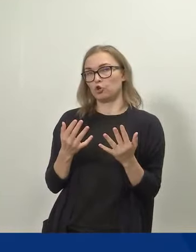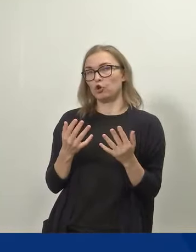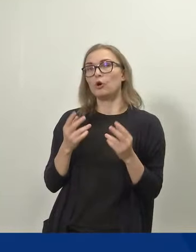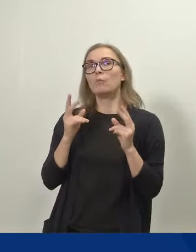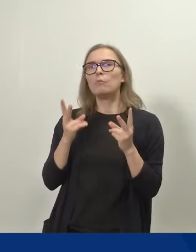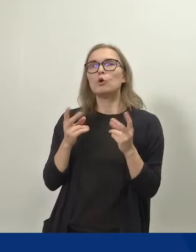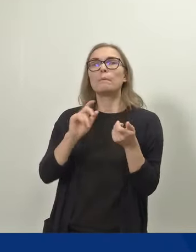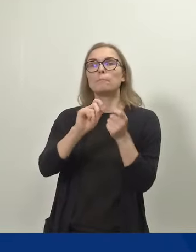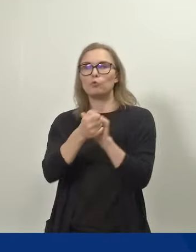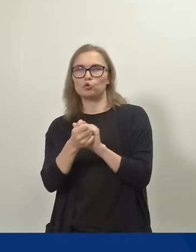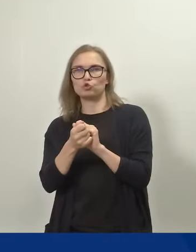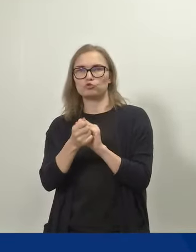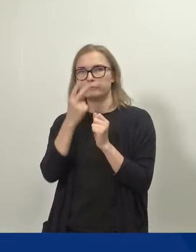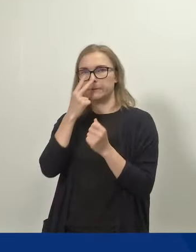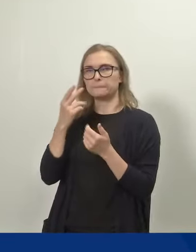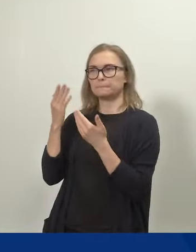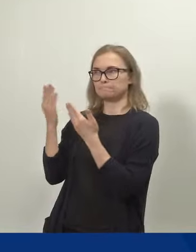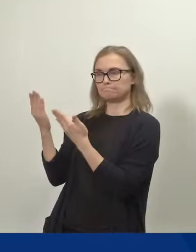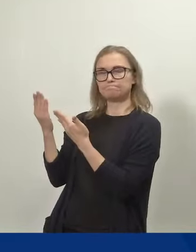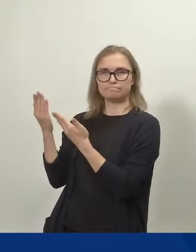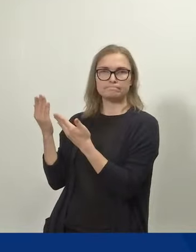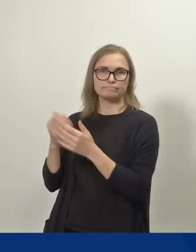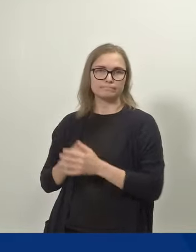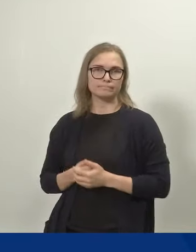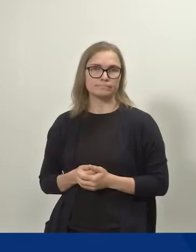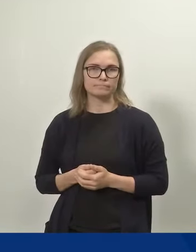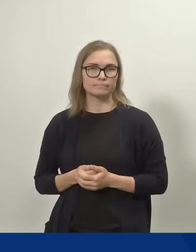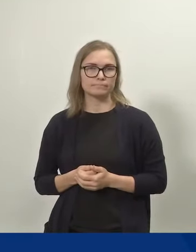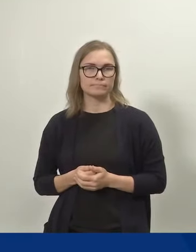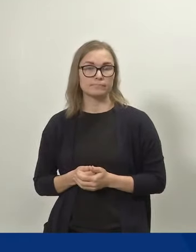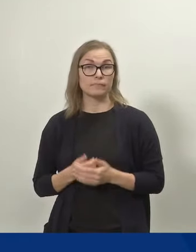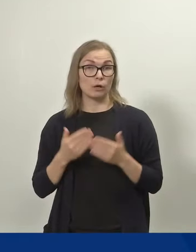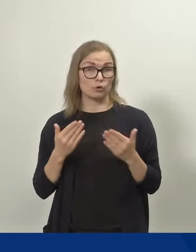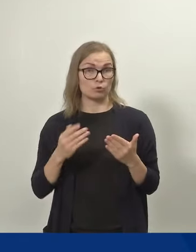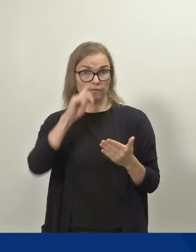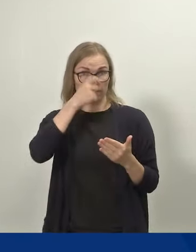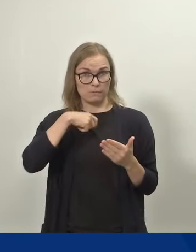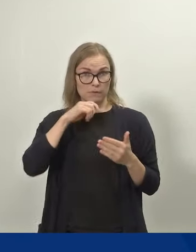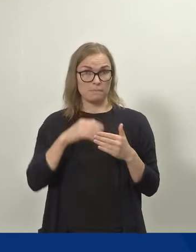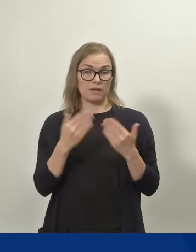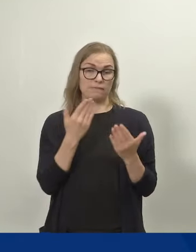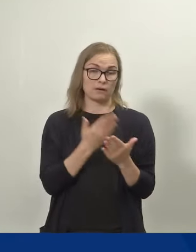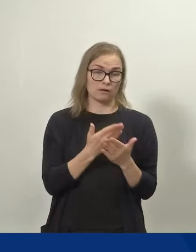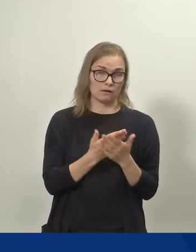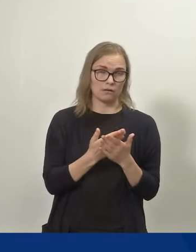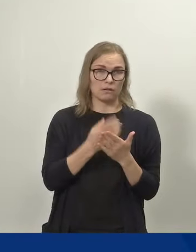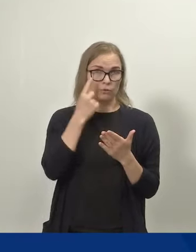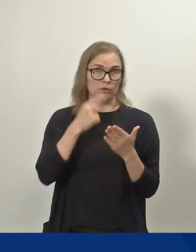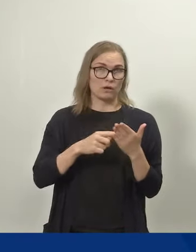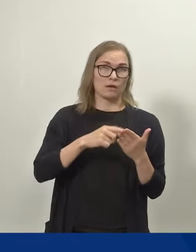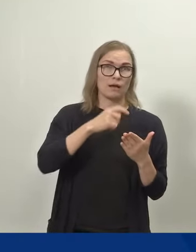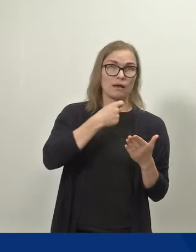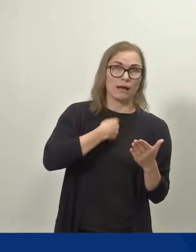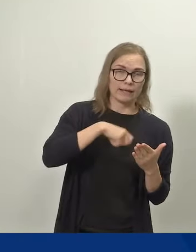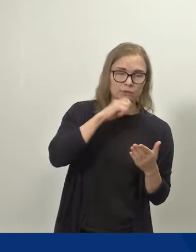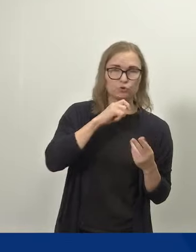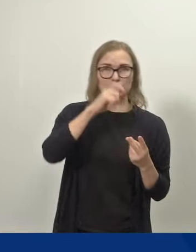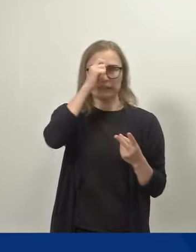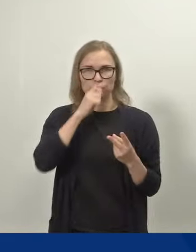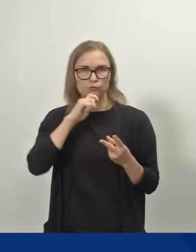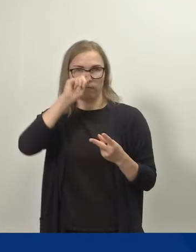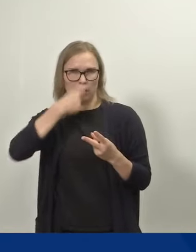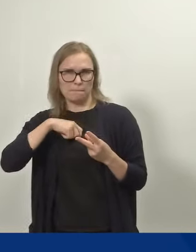havainnellistettuna. Nykyiset vanhempainpäivärahat eli äitiys, isyys ja vanhempainraha